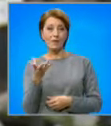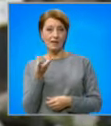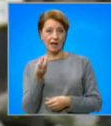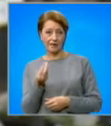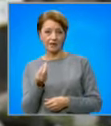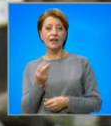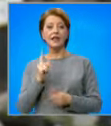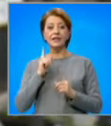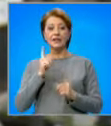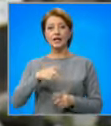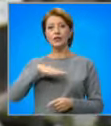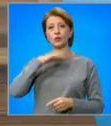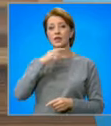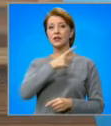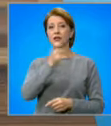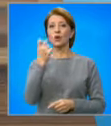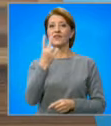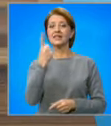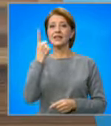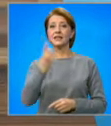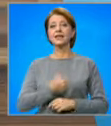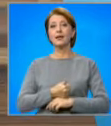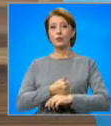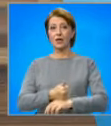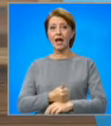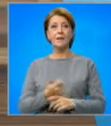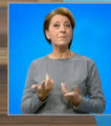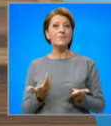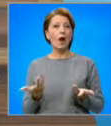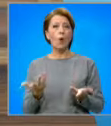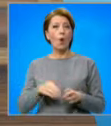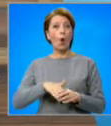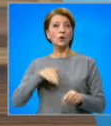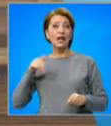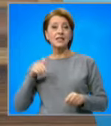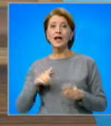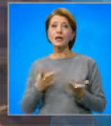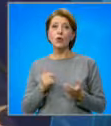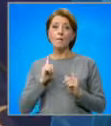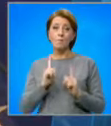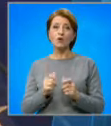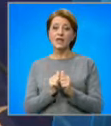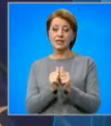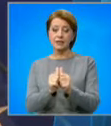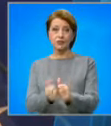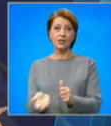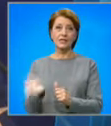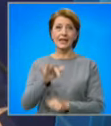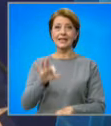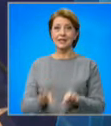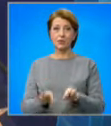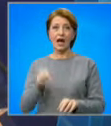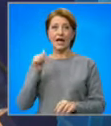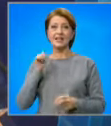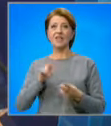общите принципи, трябва да достигне 121 депутата. На кого отказаха и из кого биха си сътрудничали след изборите Асен